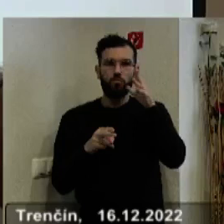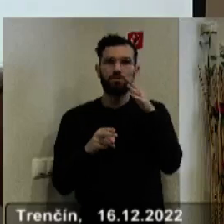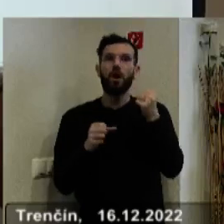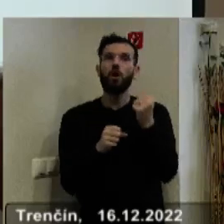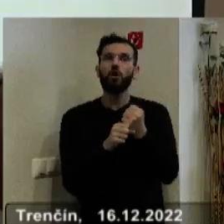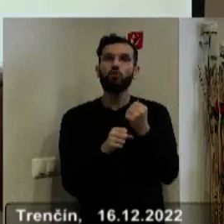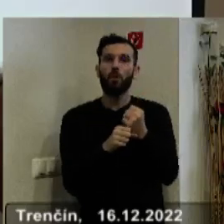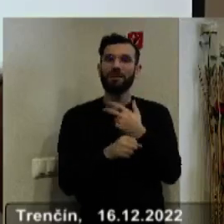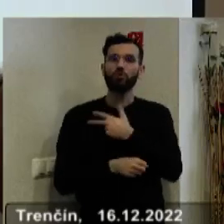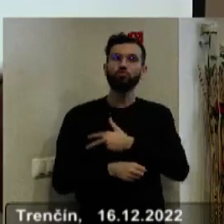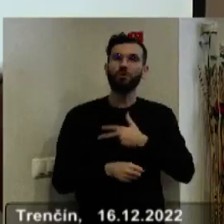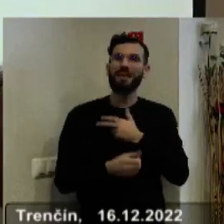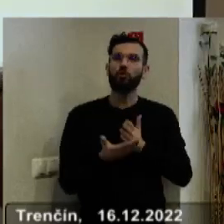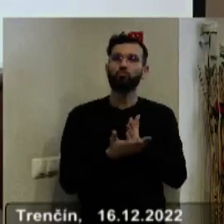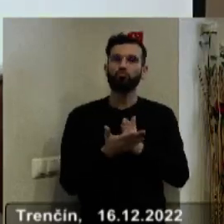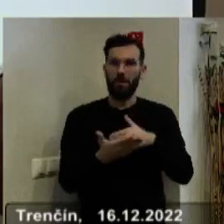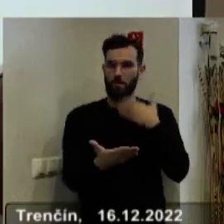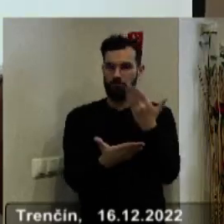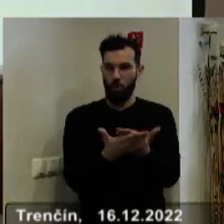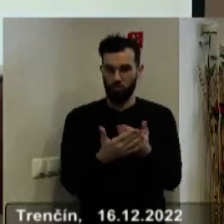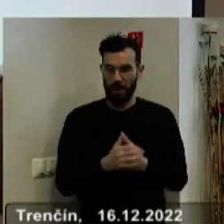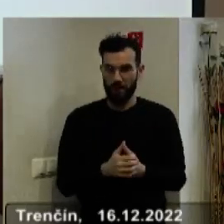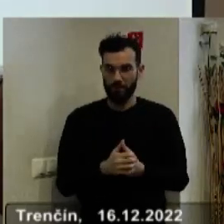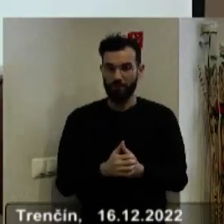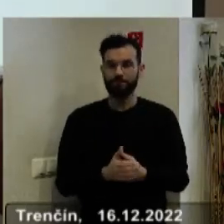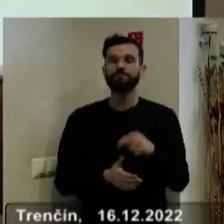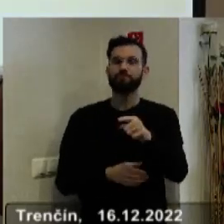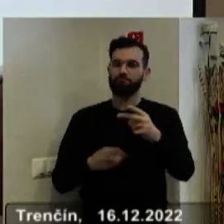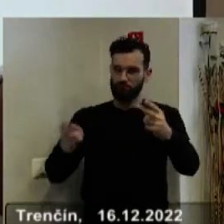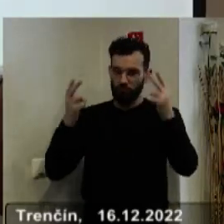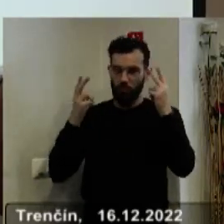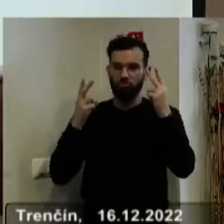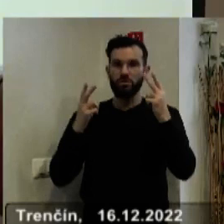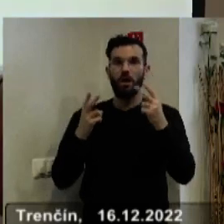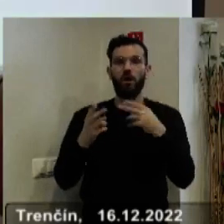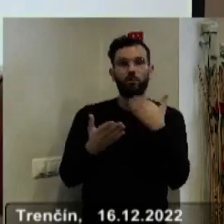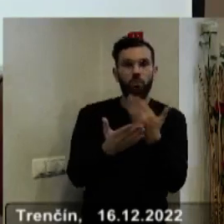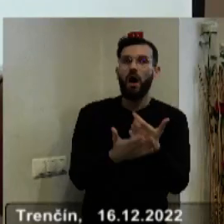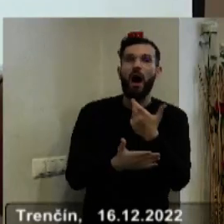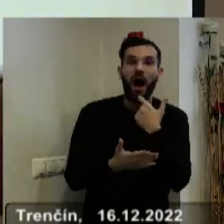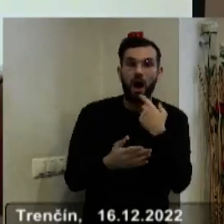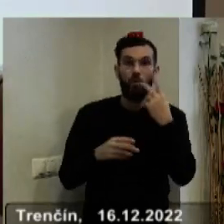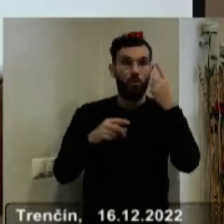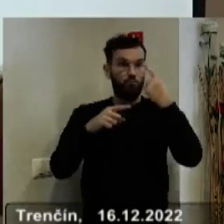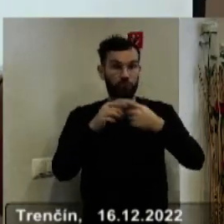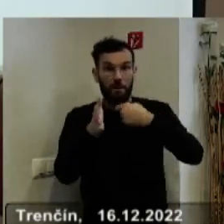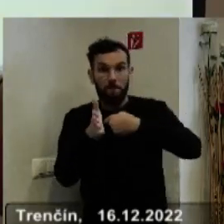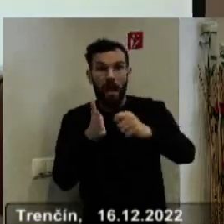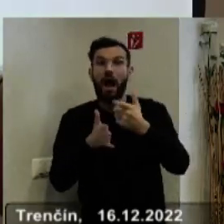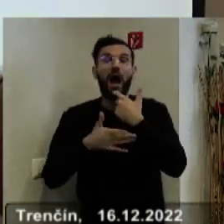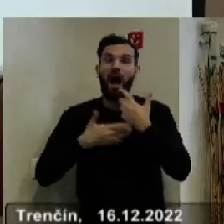druhy sociálnych služieb, kde bolo potrebné zadefinovať ich podmienky poskytovania, ale aj stanovenie výšky úhrady.